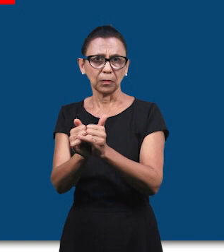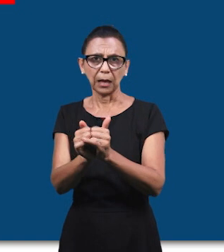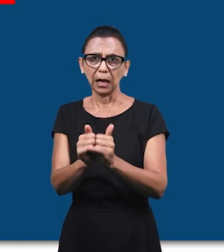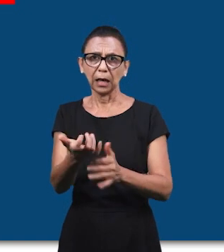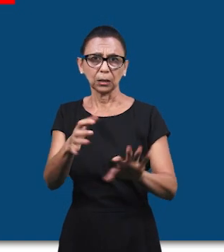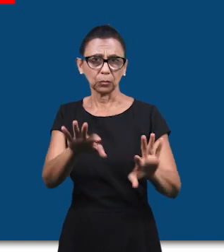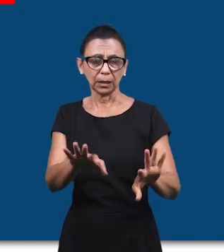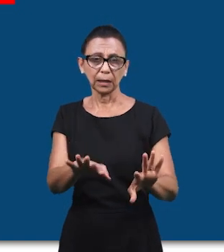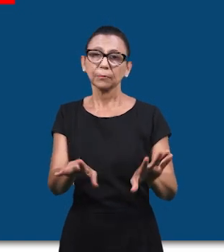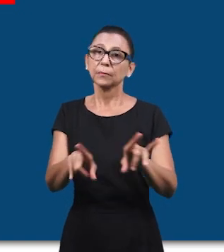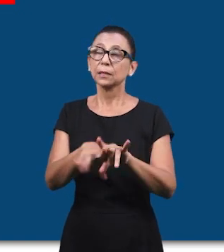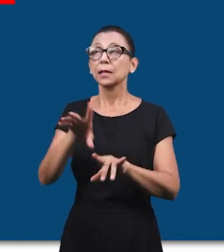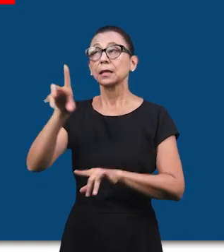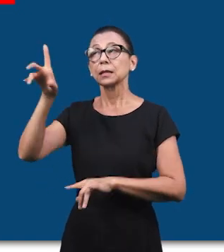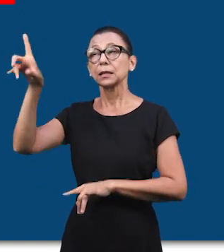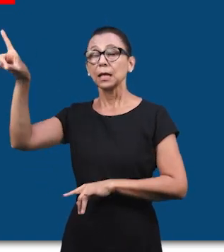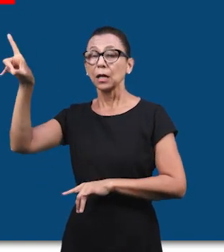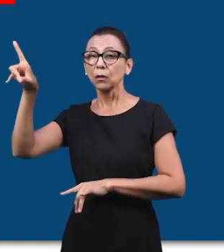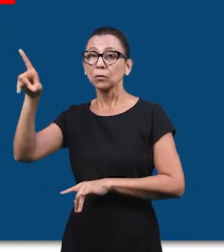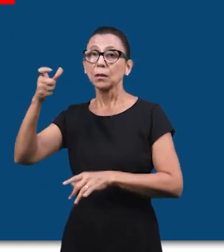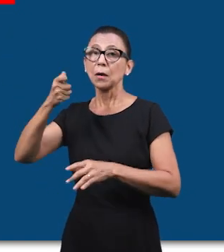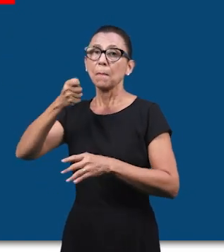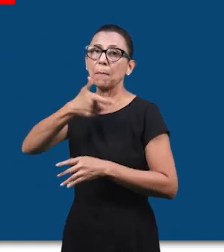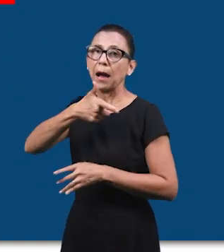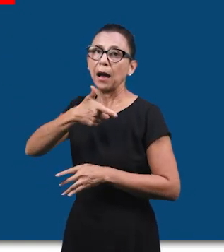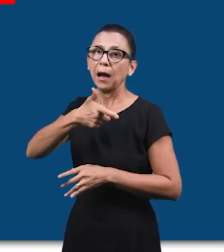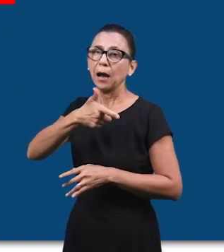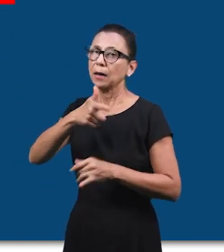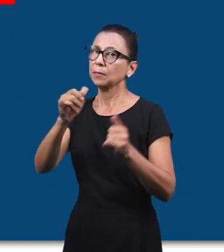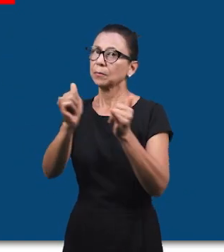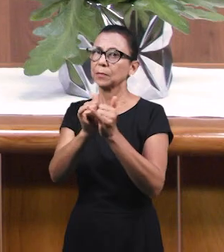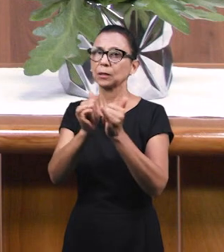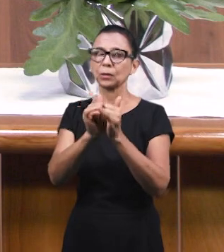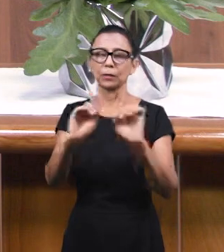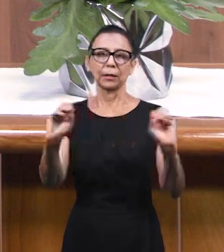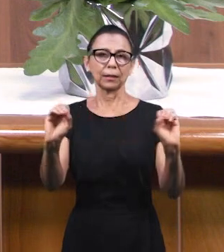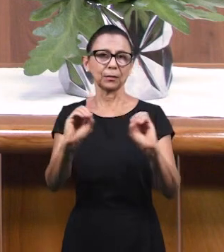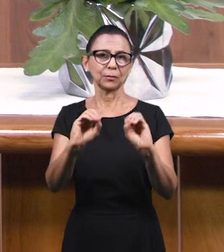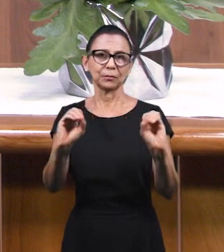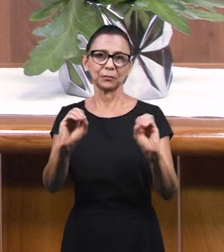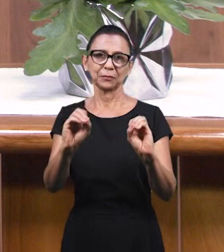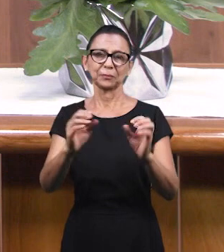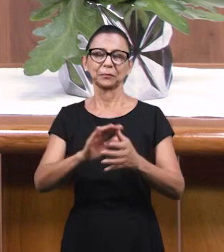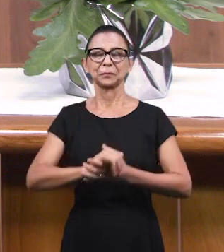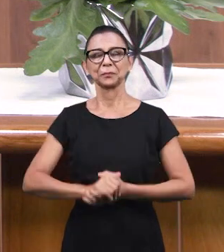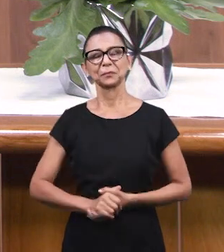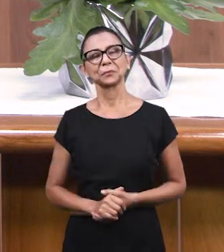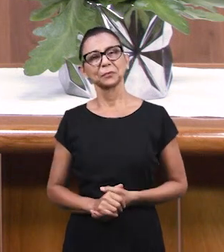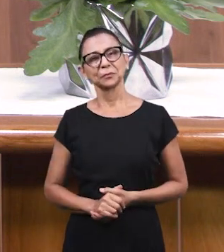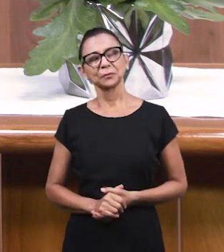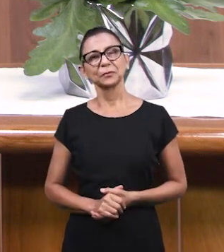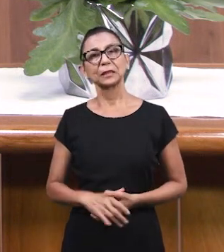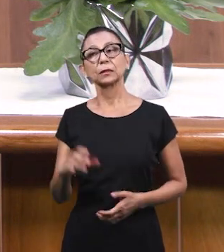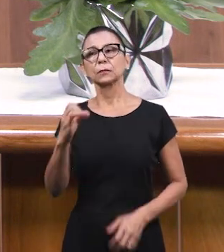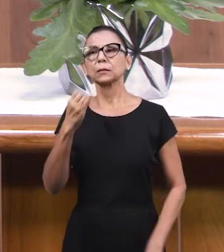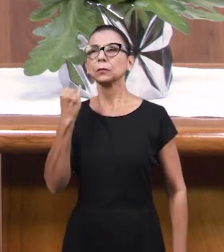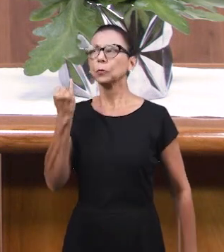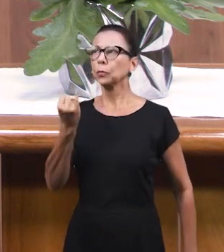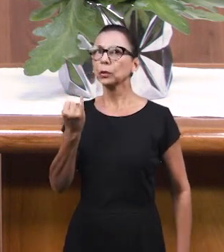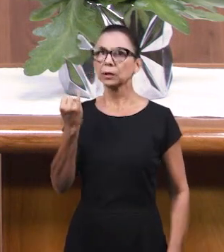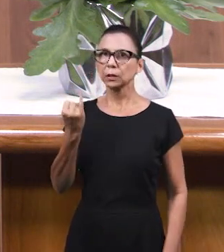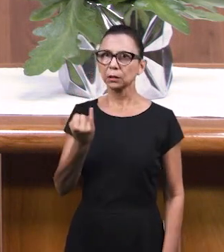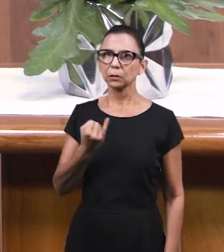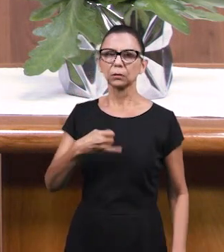Он говорит, а если не будете прощать людям в согрешениях, то и Отец вас не простит в согрешениях ваших. И здесь слово